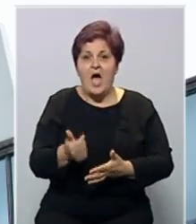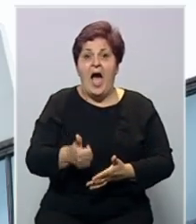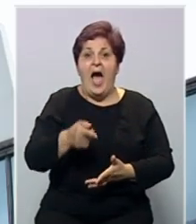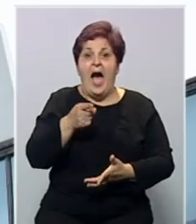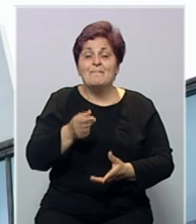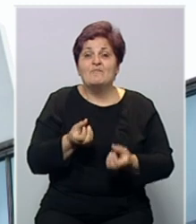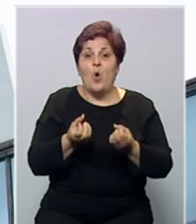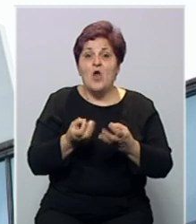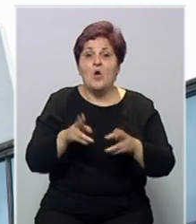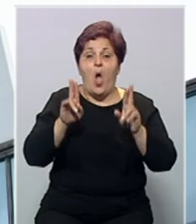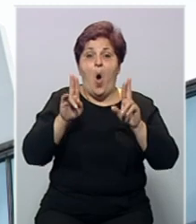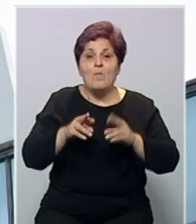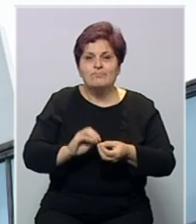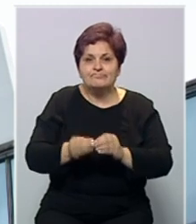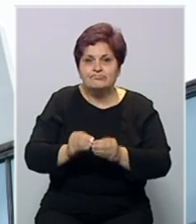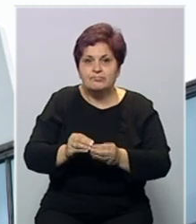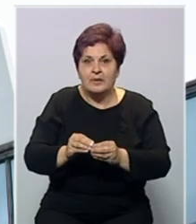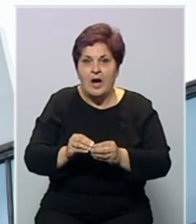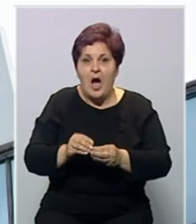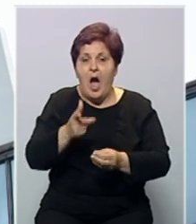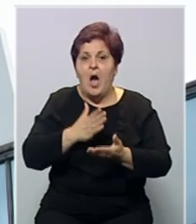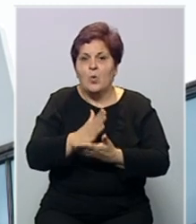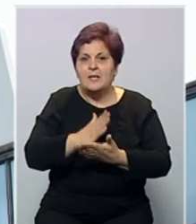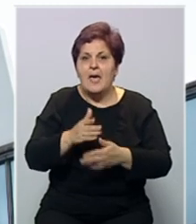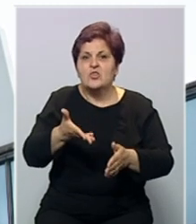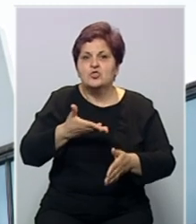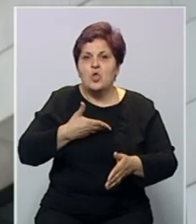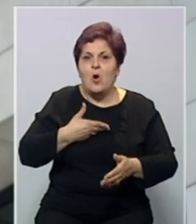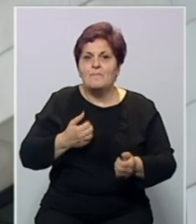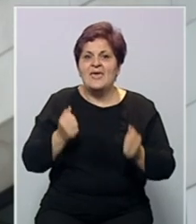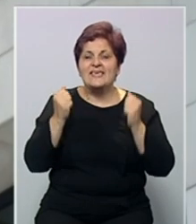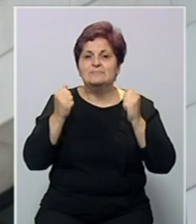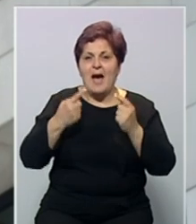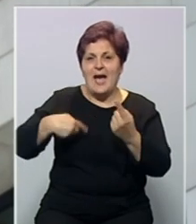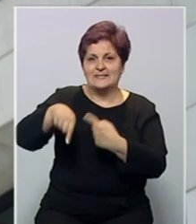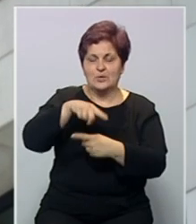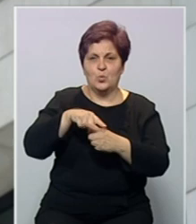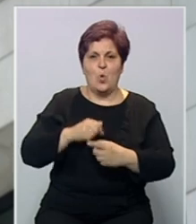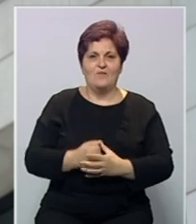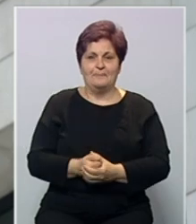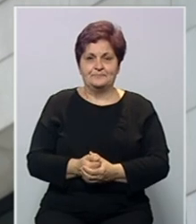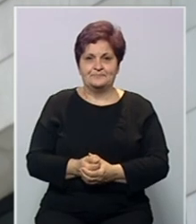a prvu informaciju o mogućim malverzacijama Ured je primio iz bankarskih krugova.